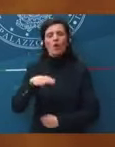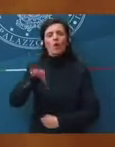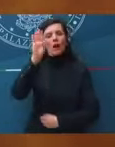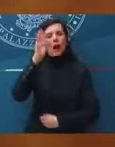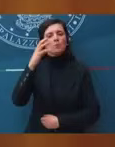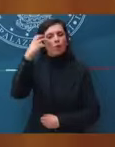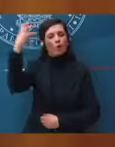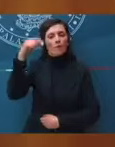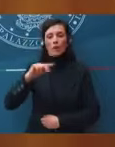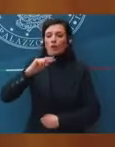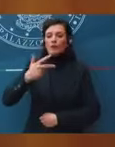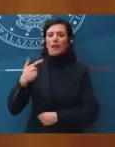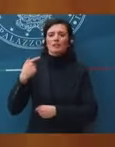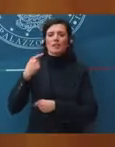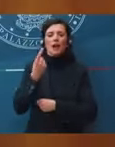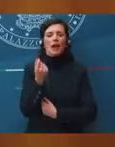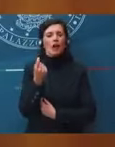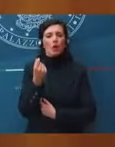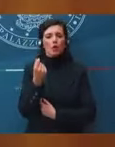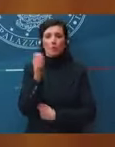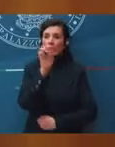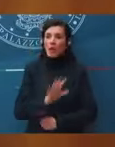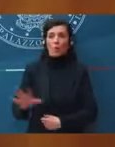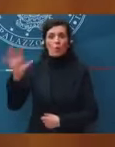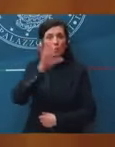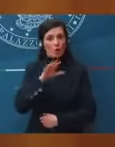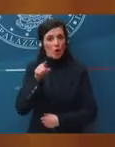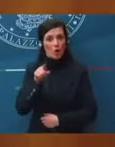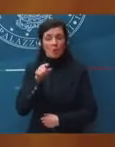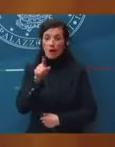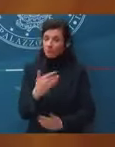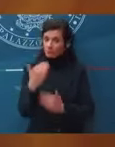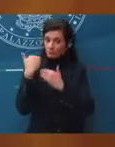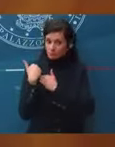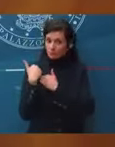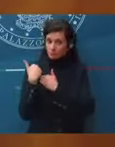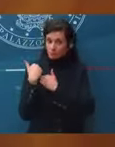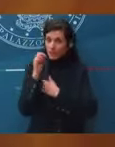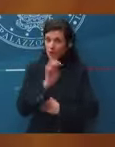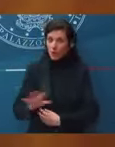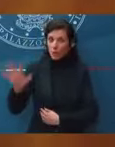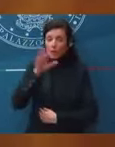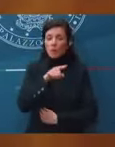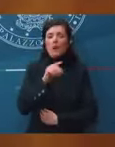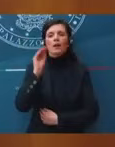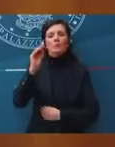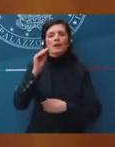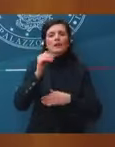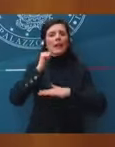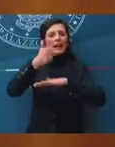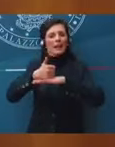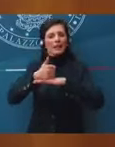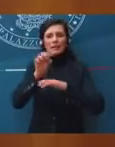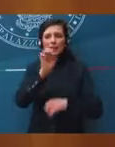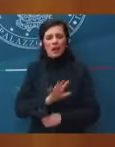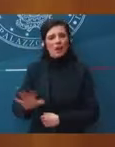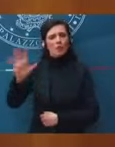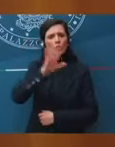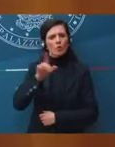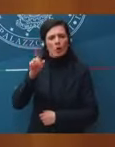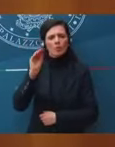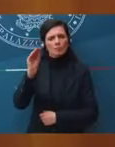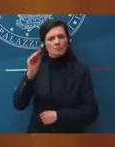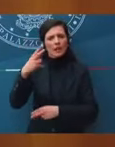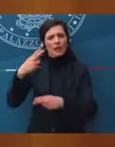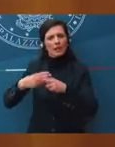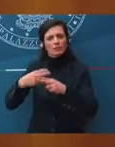terza economia europea, si farà carico di questo in Europa? Chiederà ai leader europei la necessità